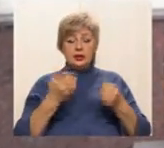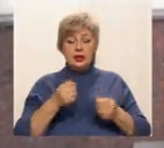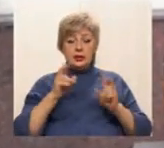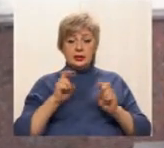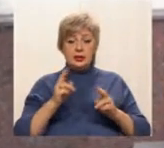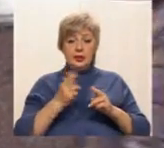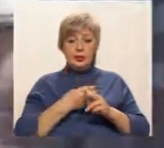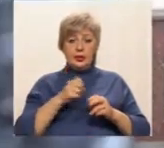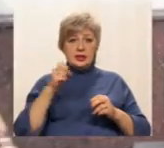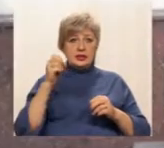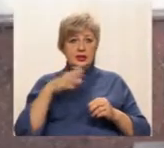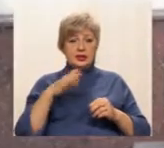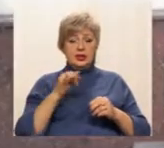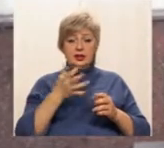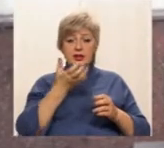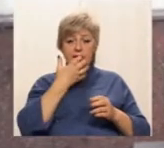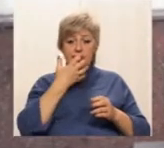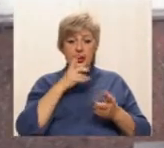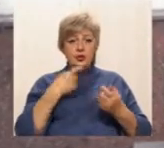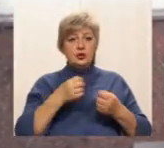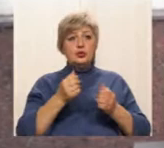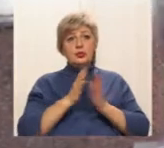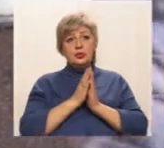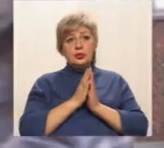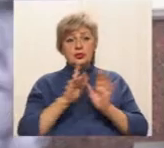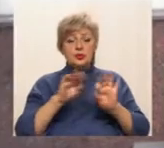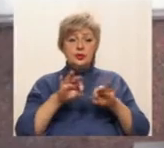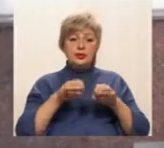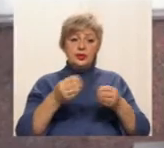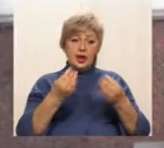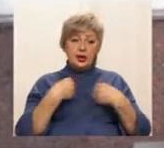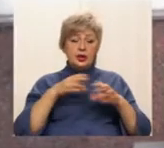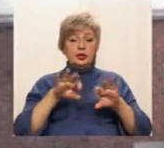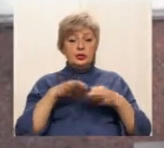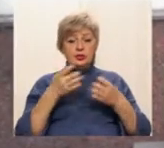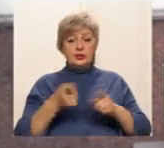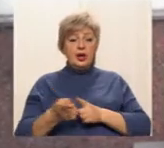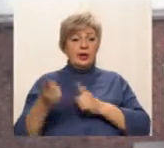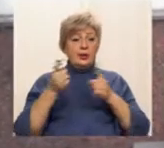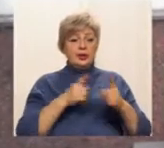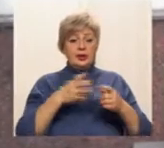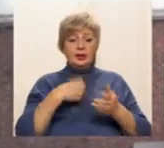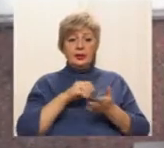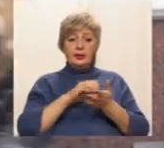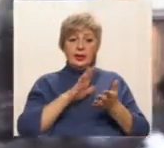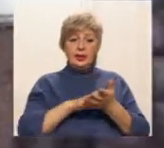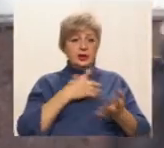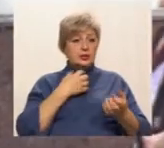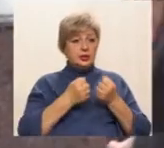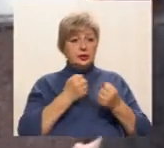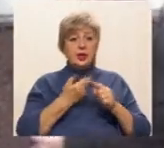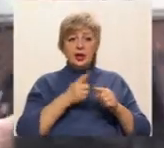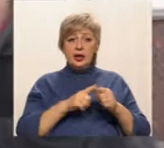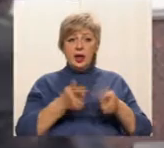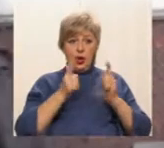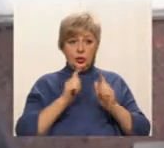то ми хотіли би попросити, щоб держмайно дало дозвіл на передачу нас тимчасово на балансоутримування іншому балансоутримувачу, які готові